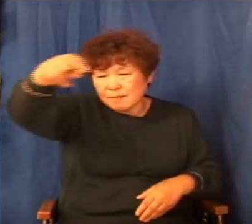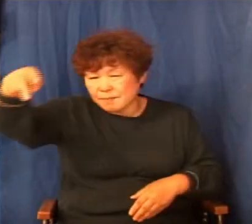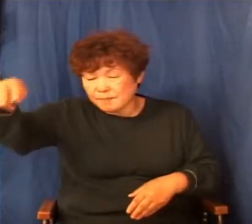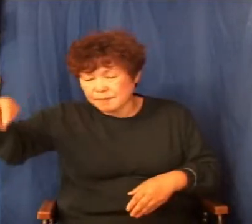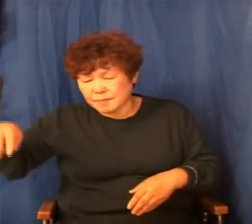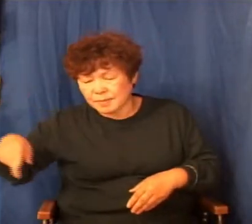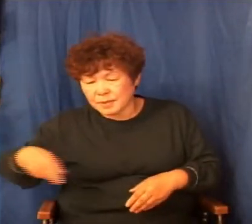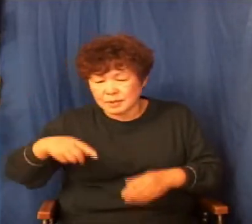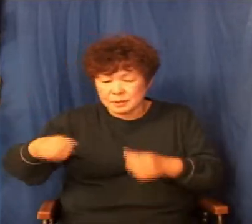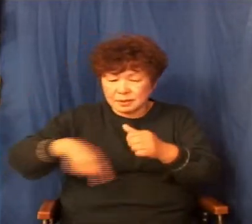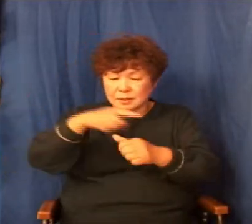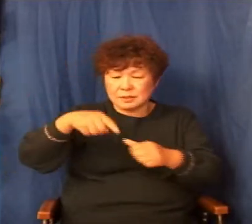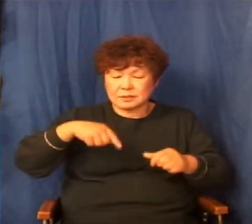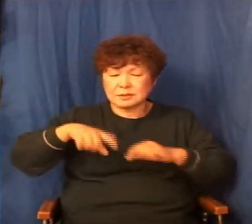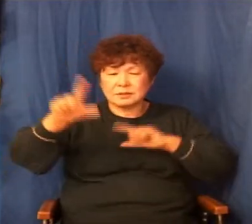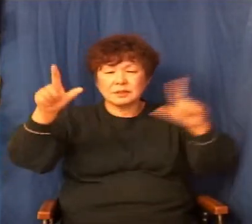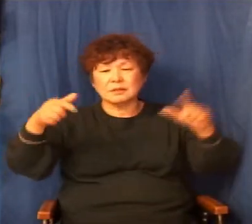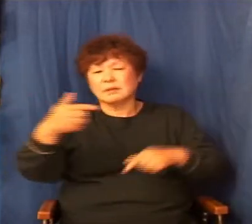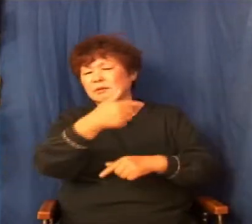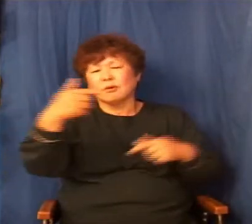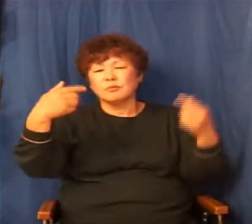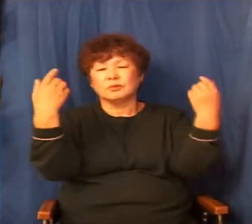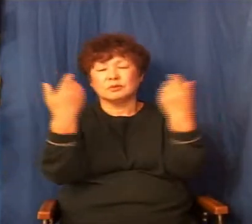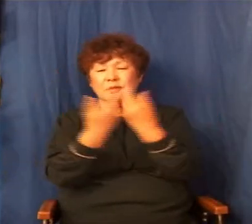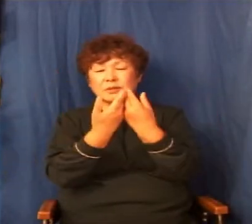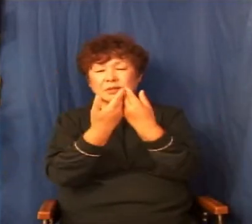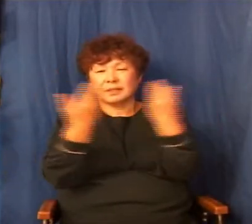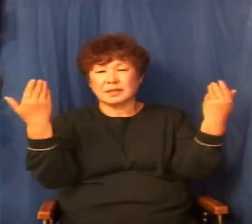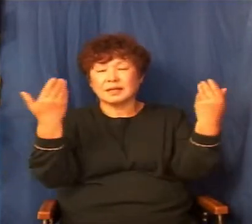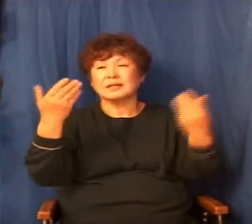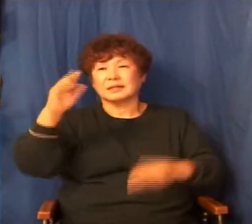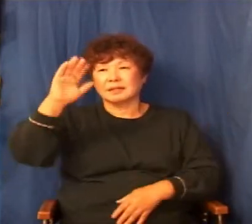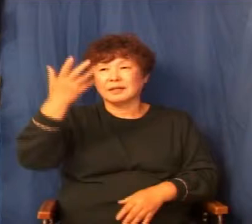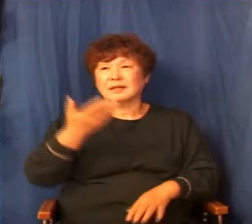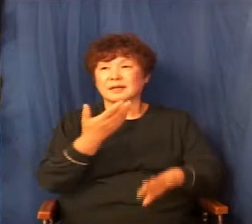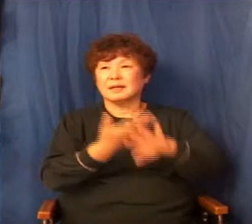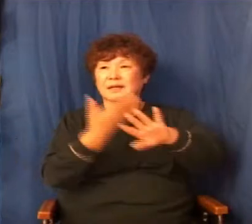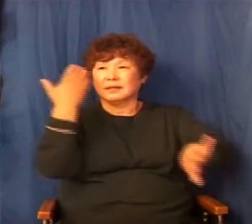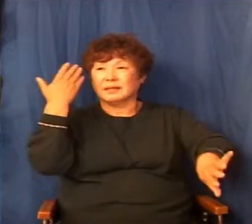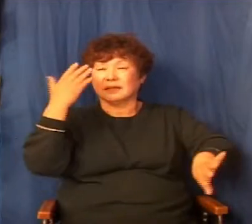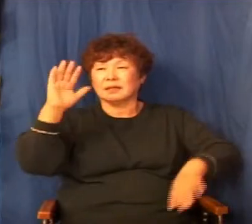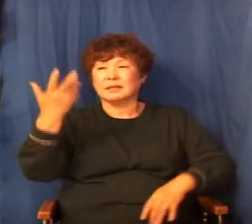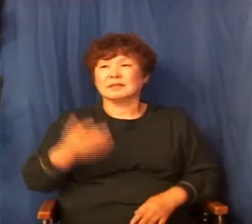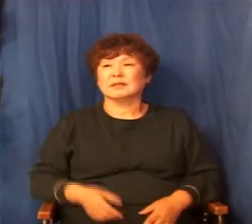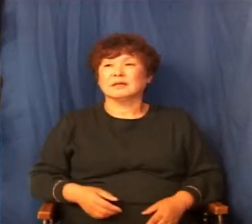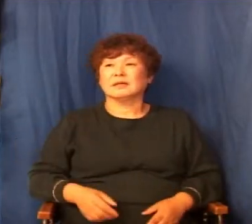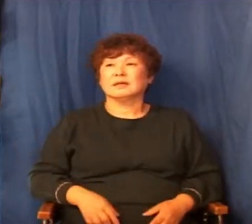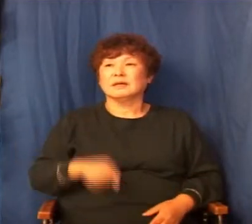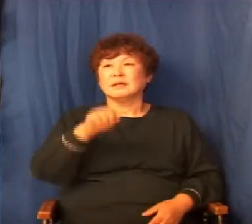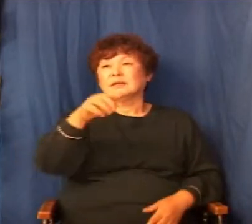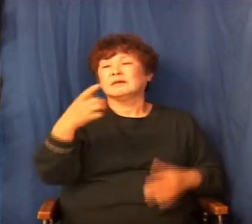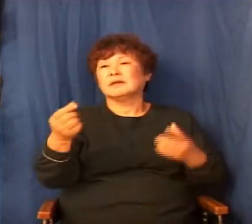그 상황은 너무 다른 거죠. 그 길을 택할 수 있는 사람이 누가 있습니까?